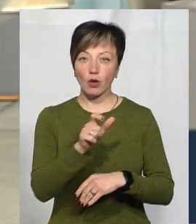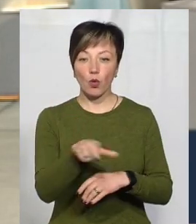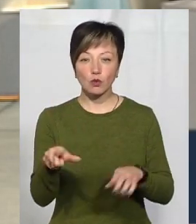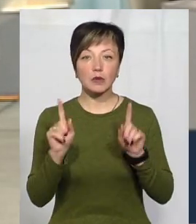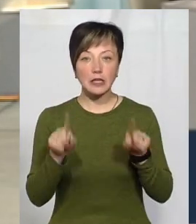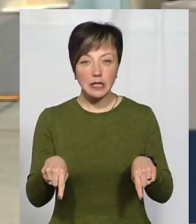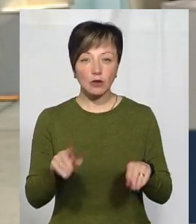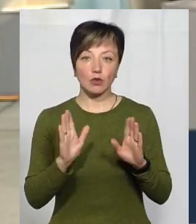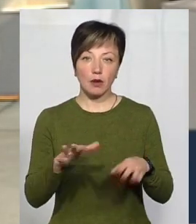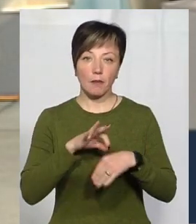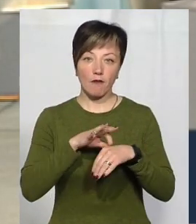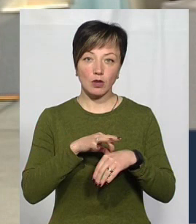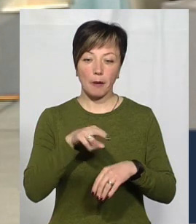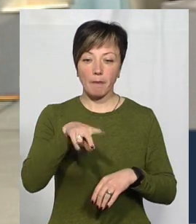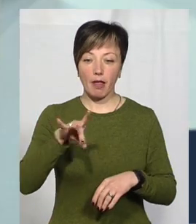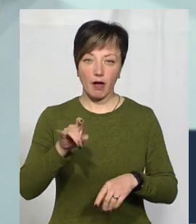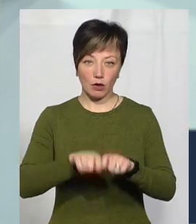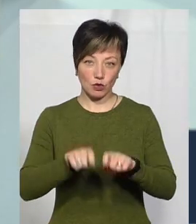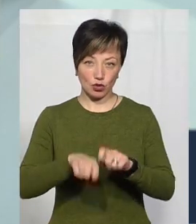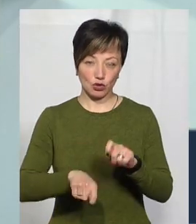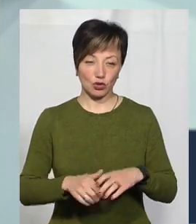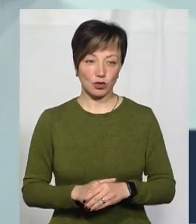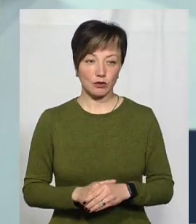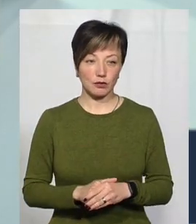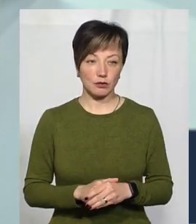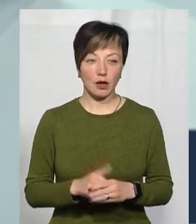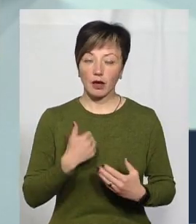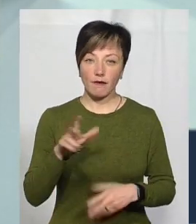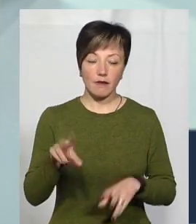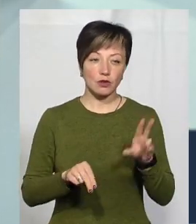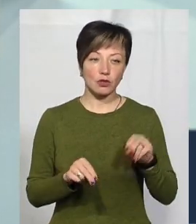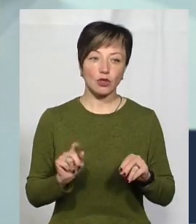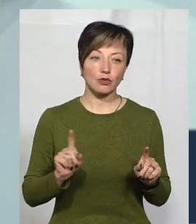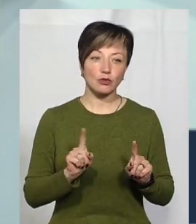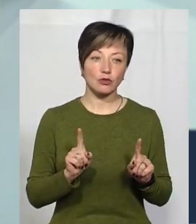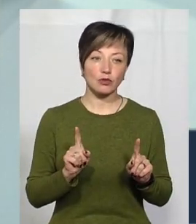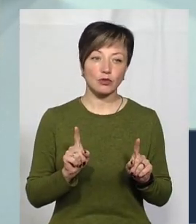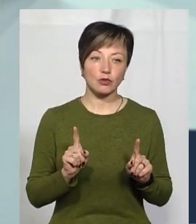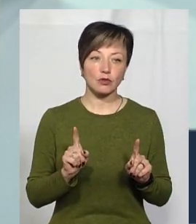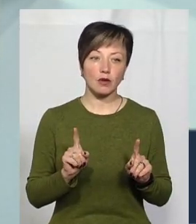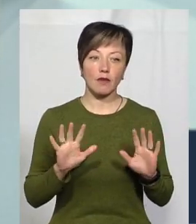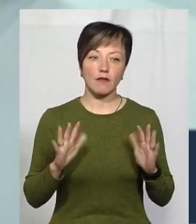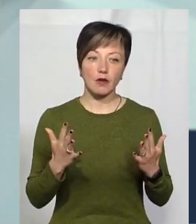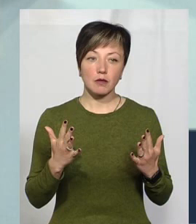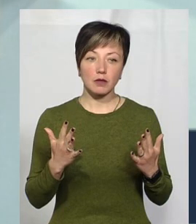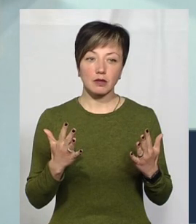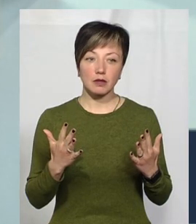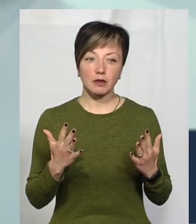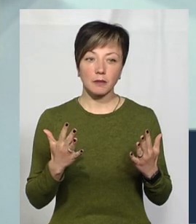тільки тоді проводиться їм ПЛР-дослідження. Хоча я вважаю, що в випадках